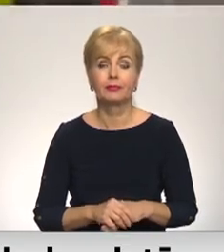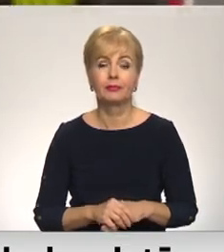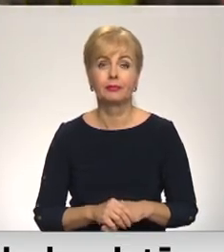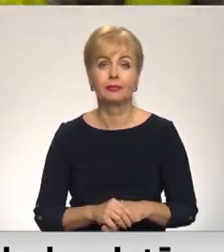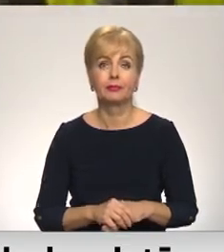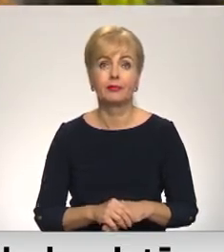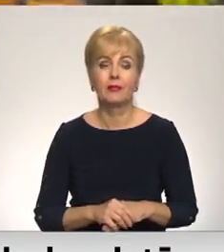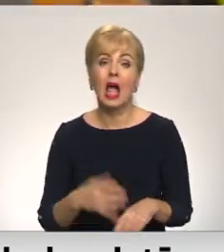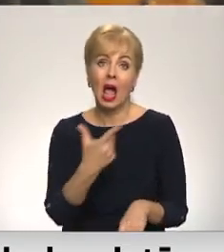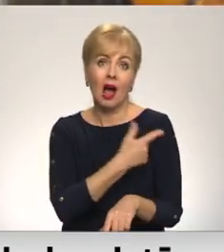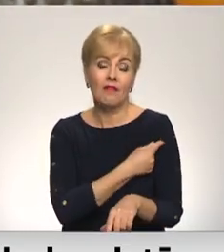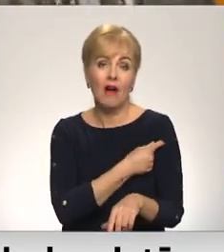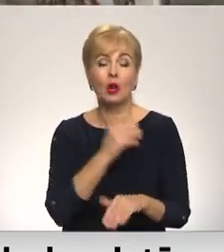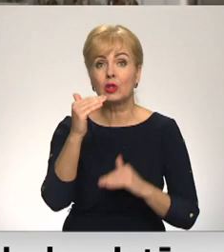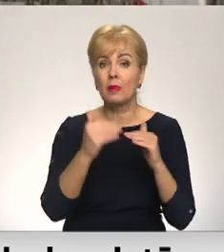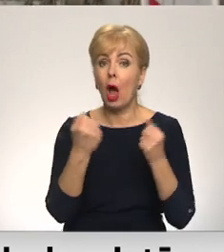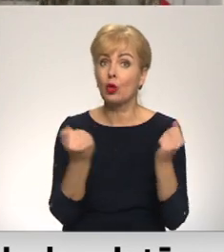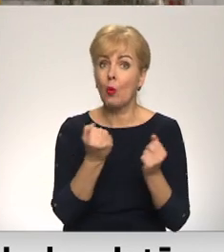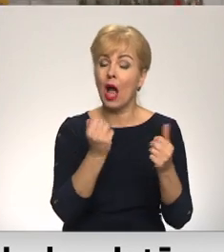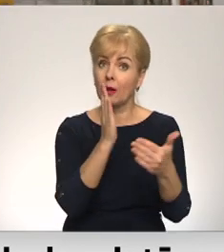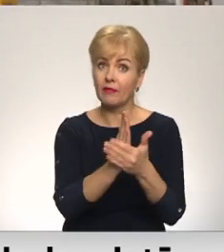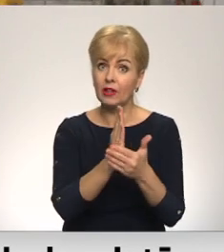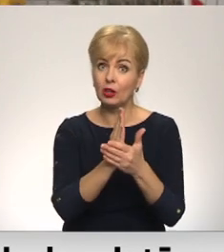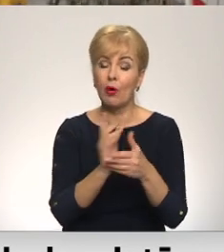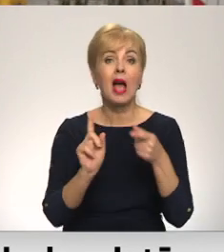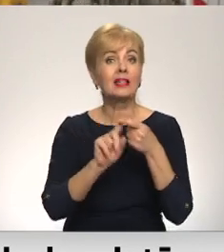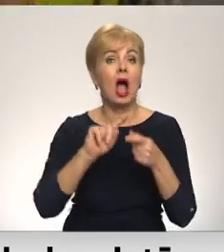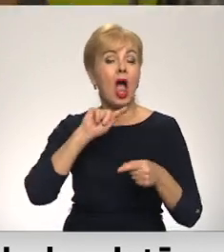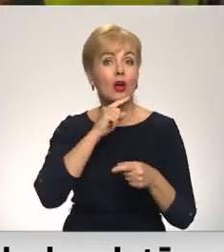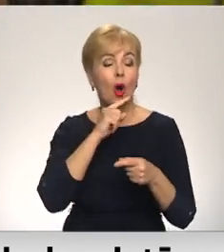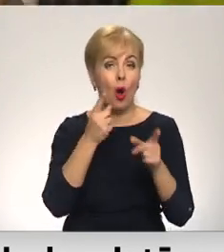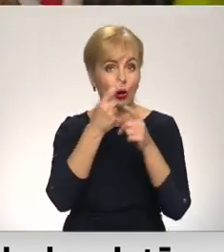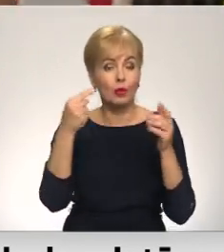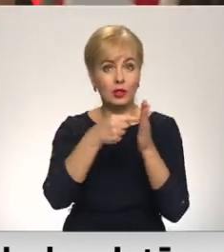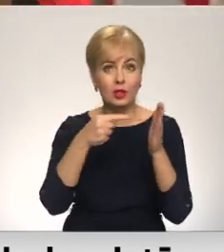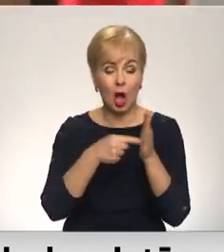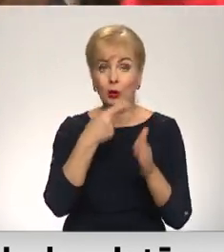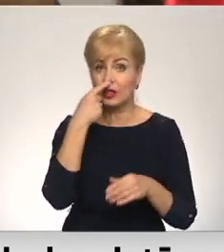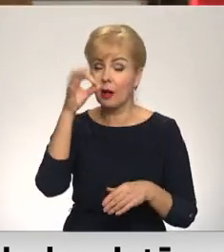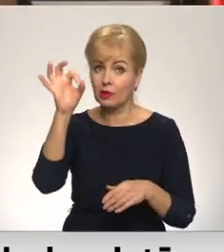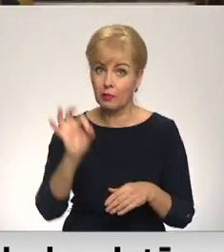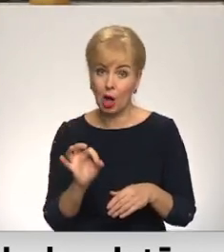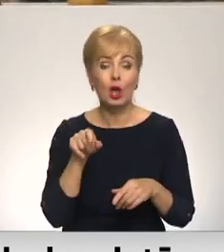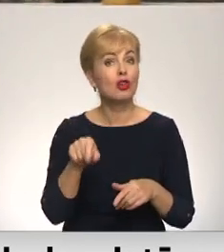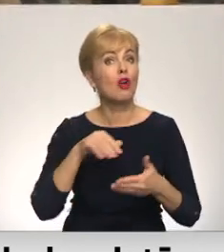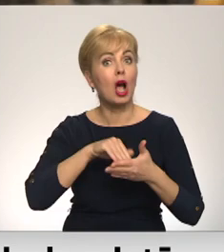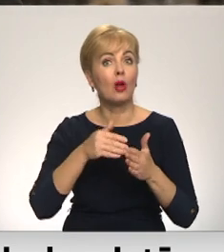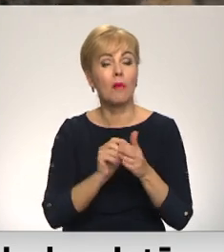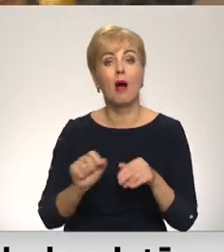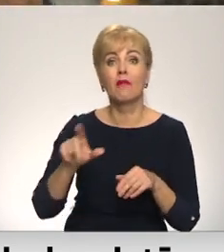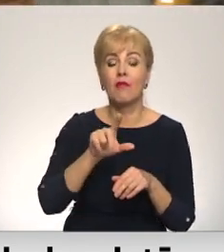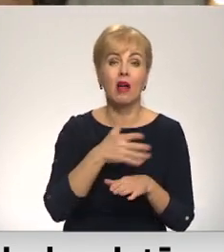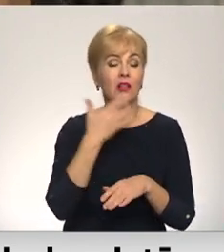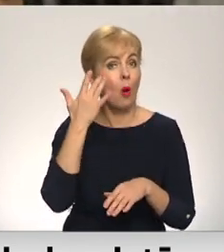Vakcināto īpadsvars nodarbināto vidū saskaņā ar ekonomikas ministrijas datiem ir teju 100%. Šādos apstākļos vairs nav